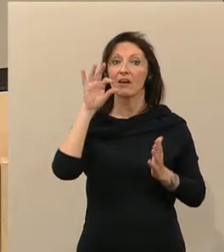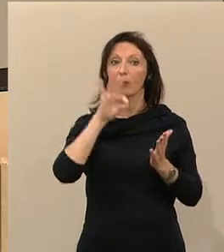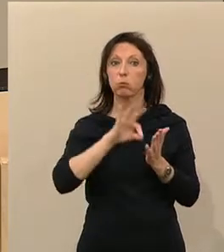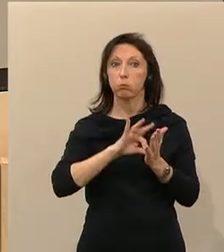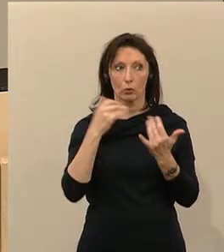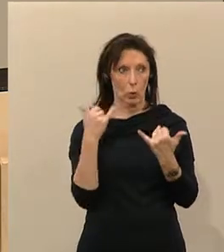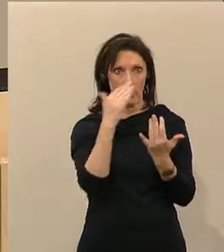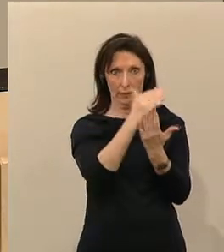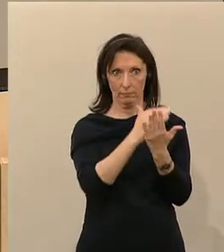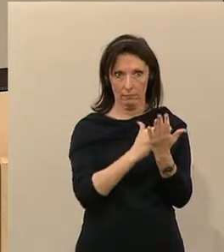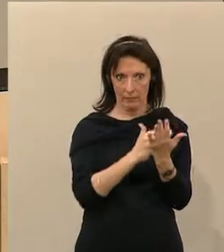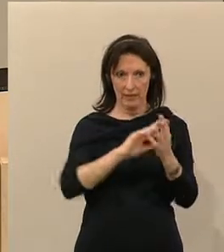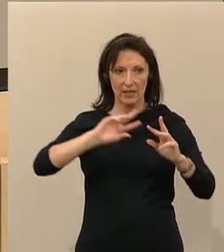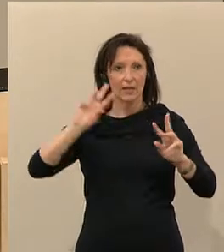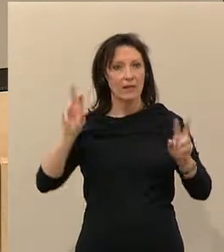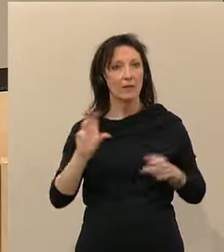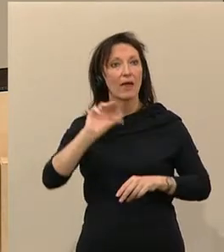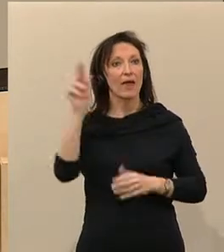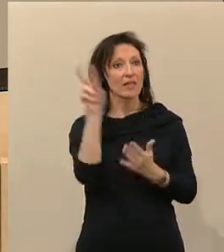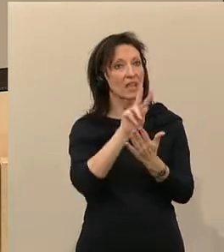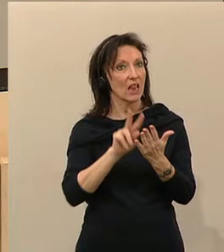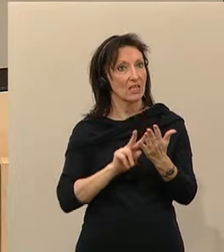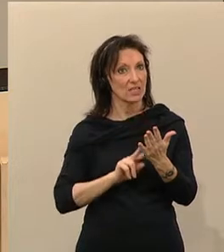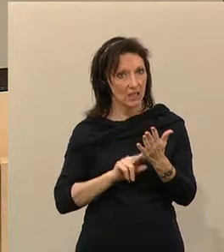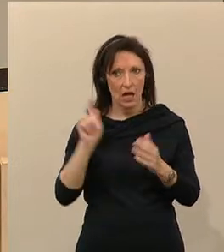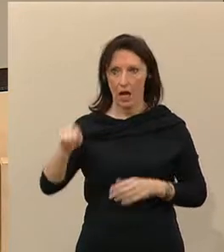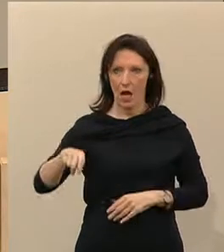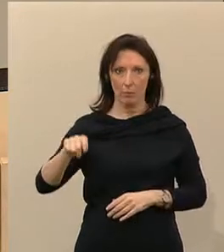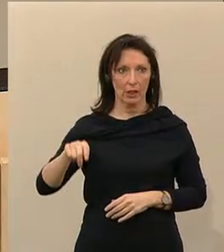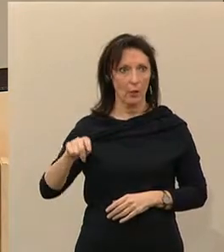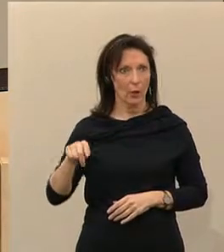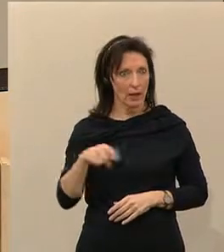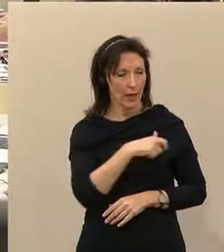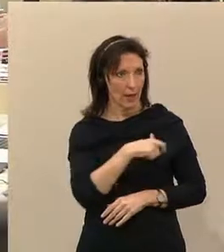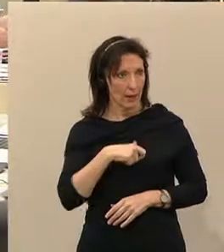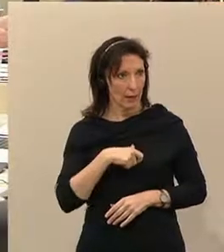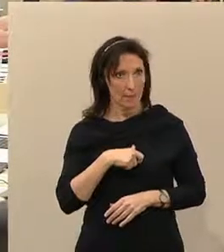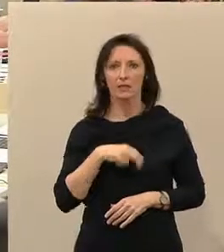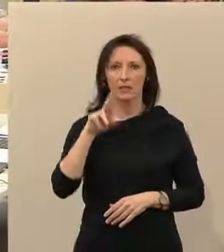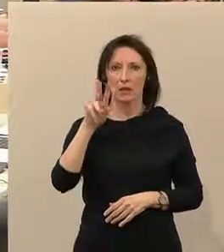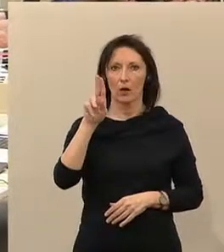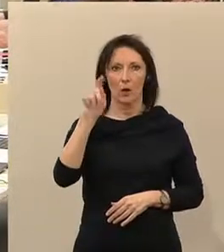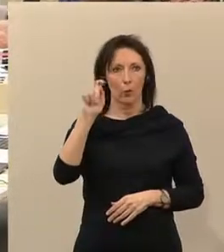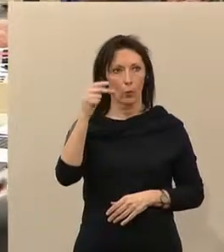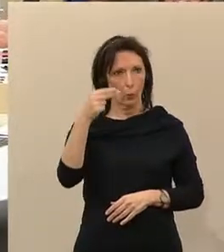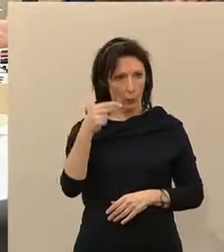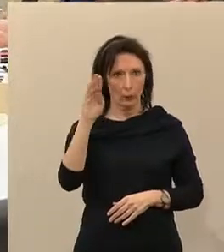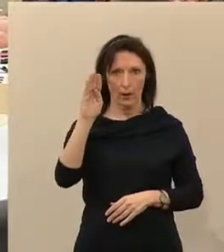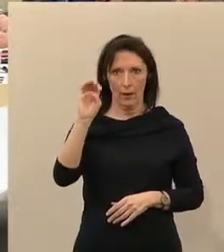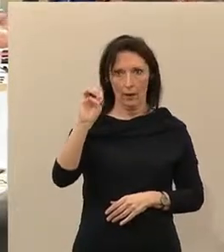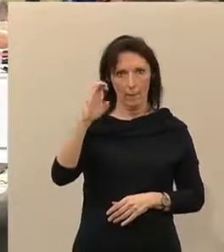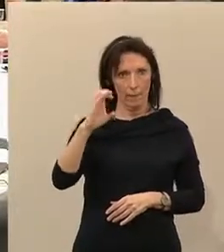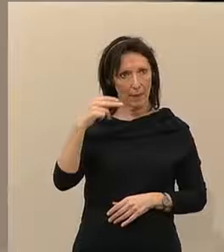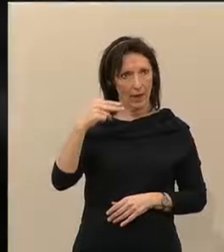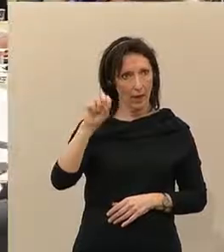Tagesordnung. Im nächsten Tagesordnungspunkt geht es um eine Reform des Mietrechts. Die SPÖ möchte das Mietrecht reformieren.